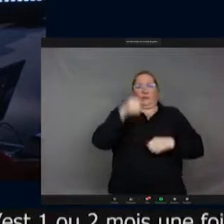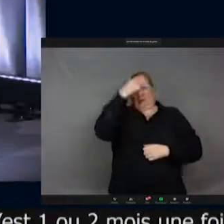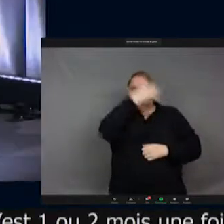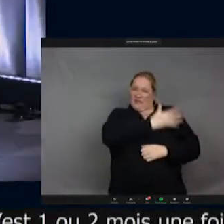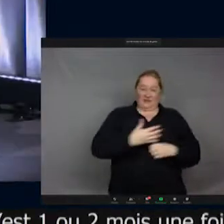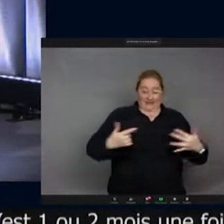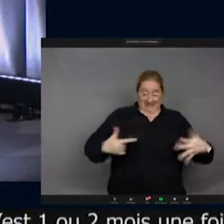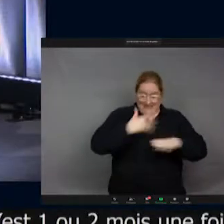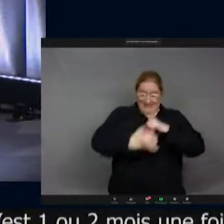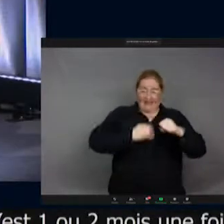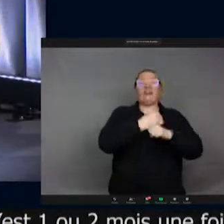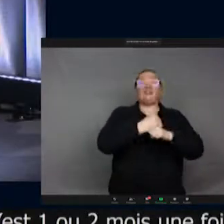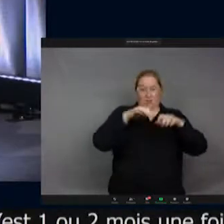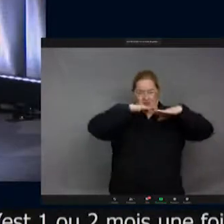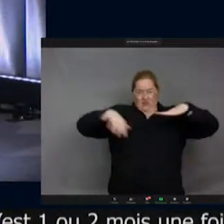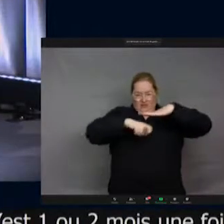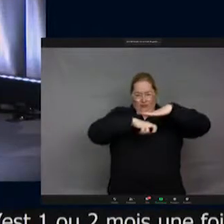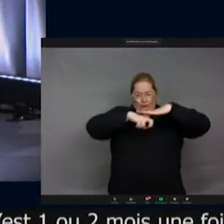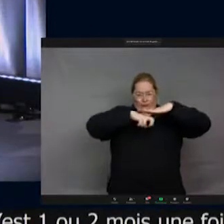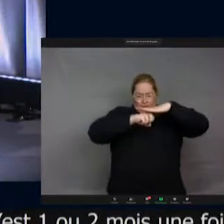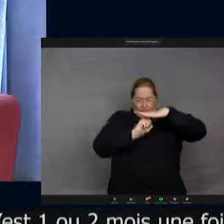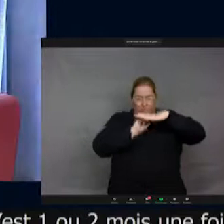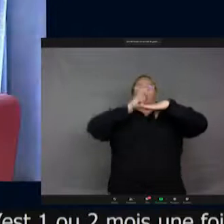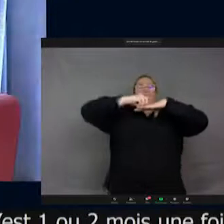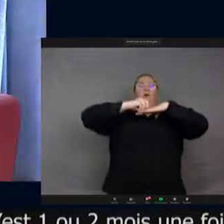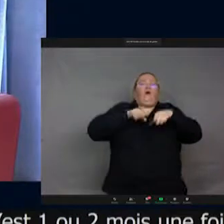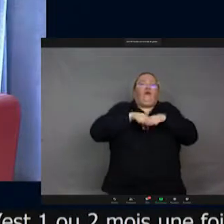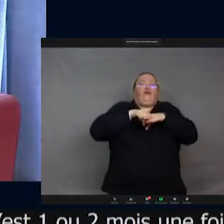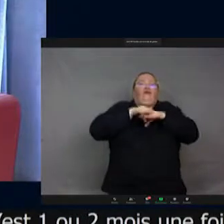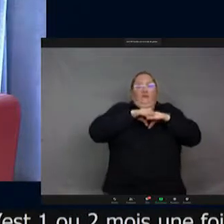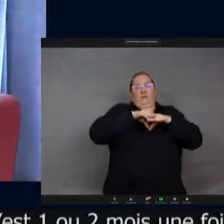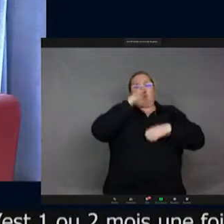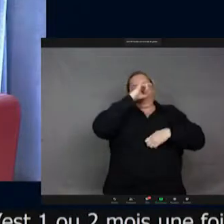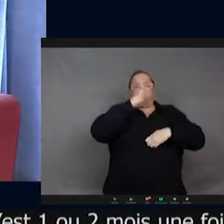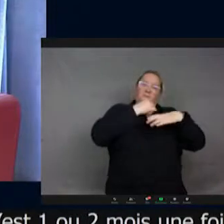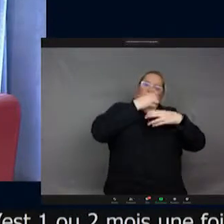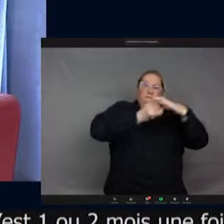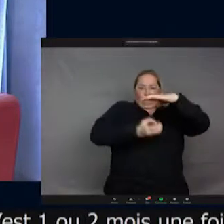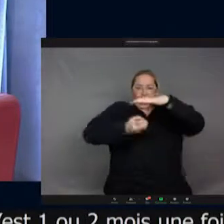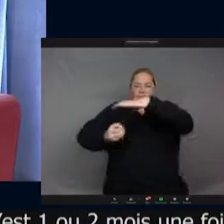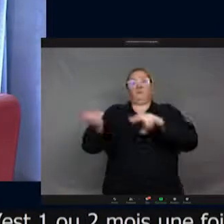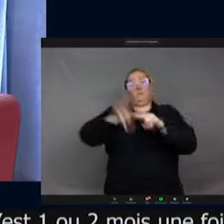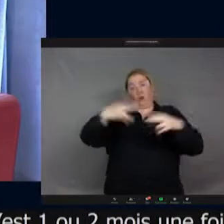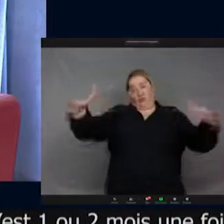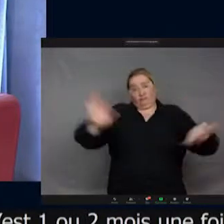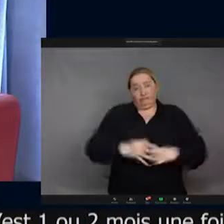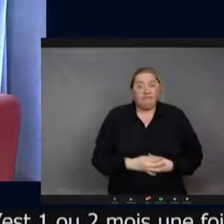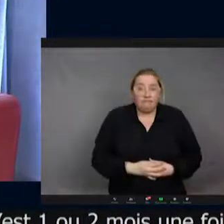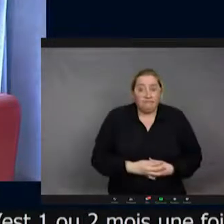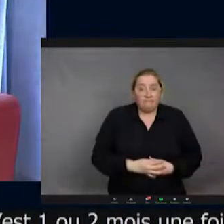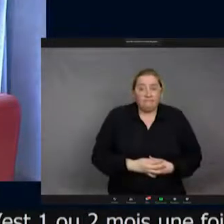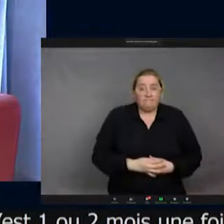émergent d'un seul coup, au de 17 ans, qui deviennent des adultes, qui font du bruit, qui se reproduisent et qui pondent et hop, qui meurent et qui pondent et qui meurent.